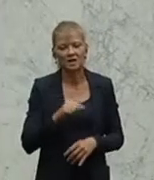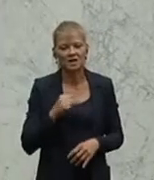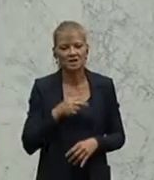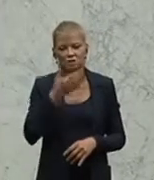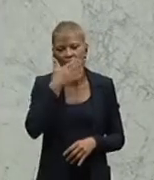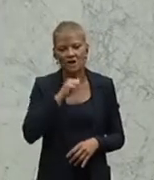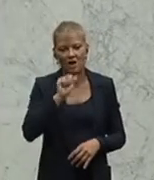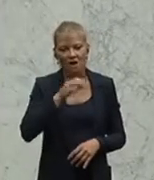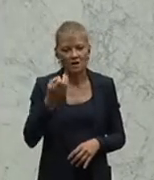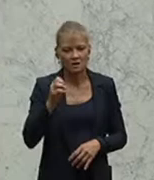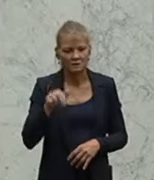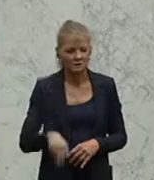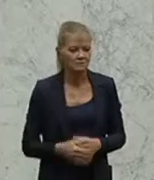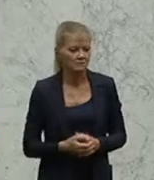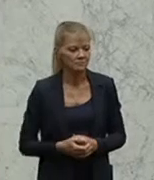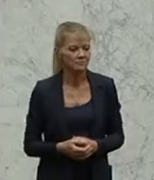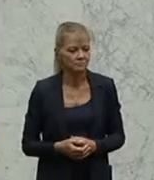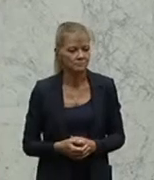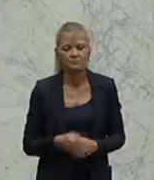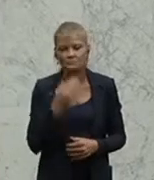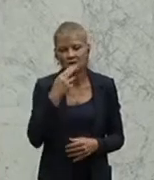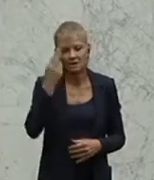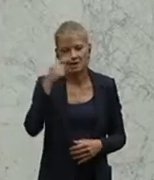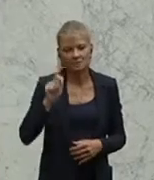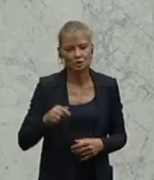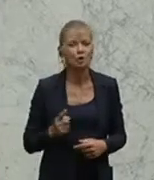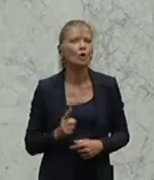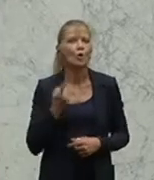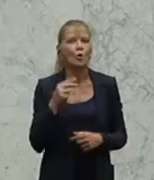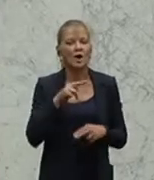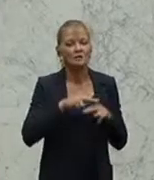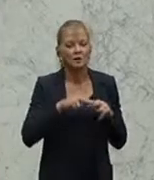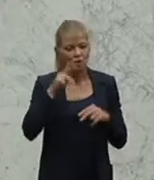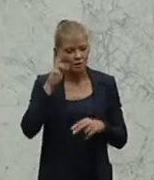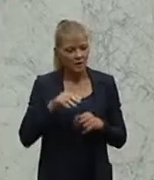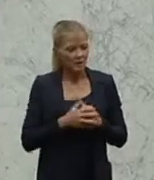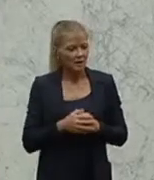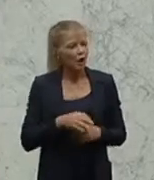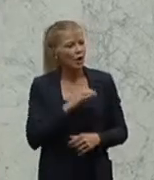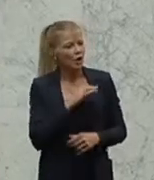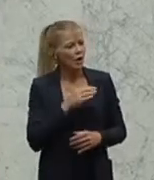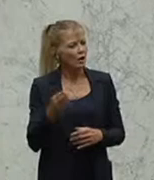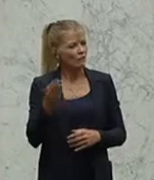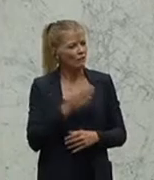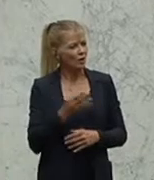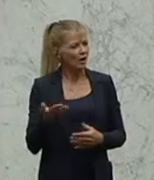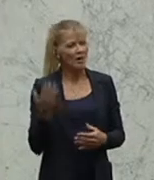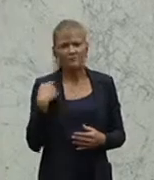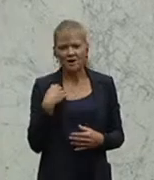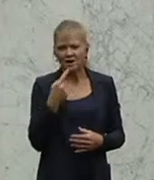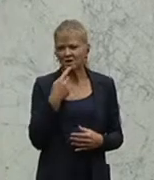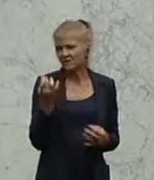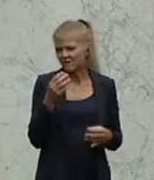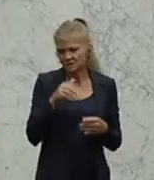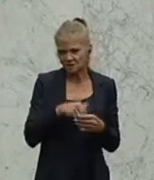Der Verfassungssprecher des Team Stronach, Christoph Hagen, ist am Wort. Ja, der Kollege vor mir hat jetzt gerade eigentlich gesagt,